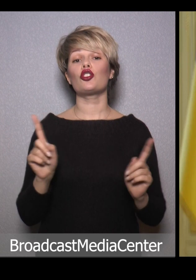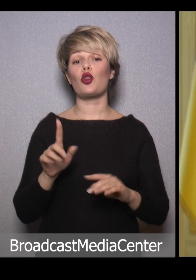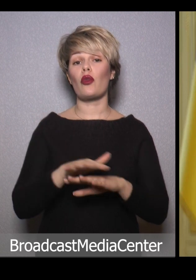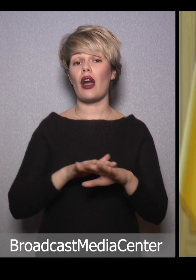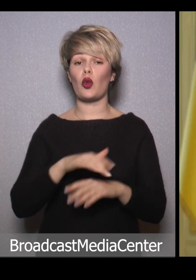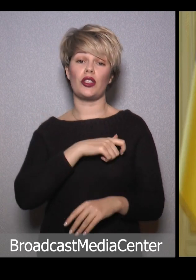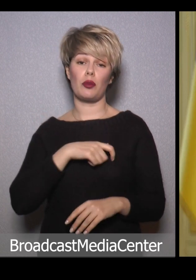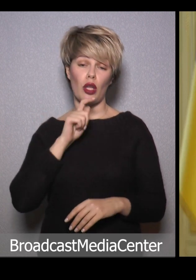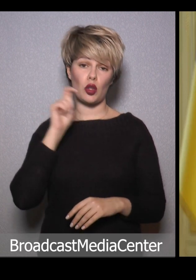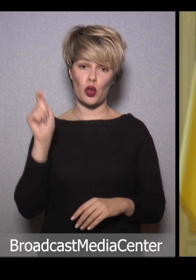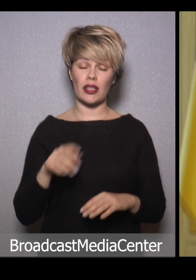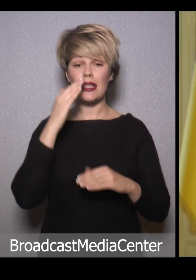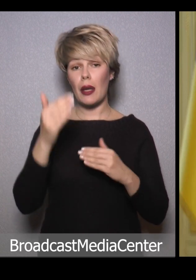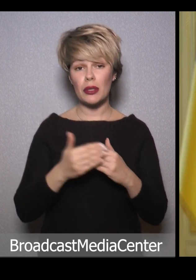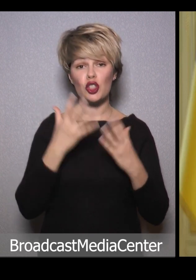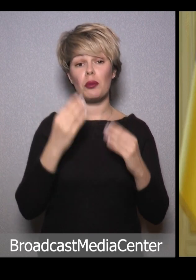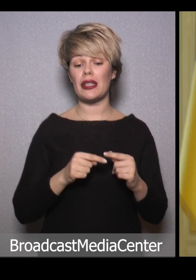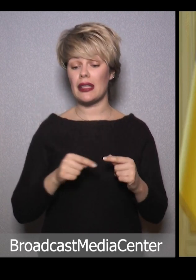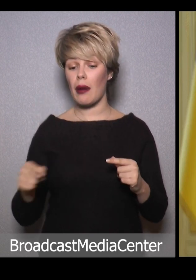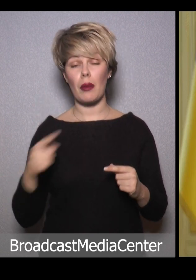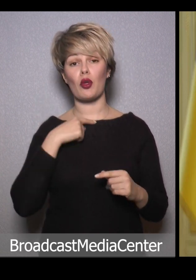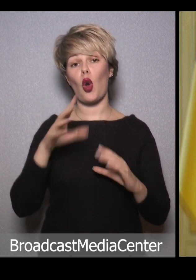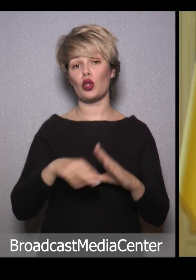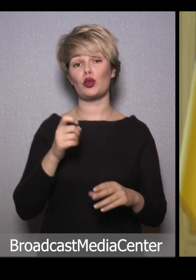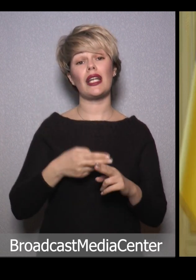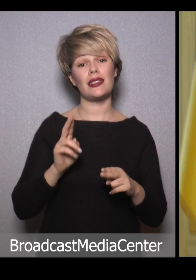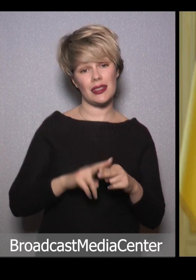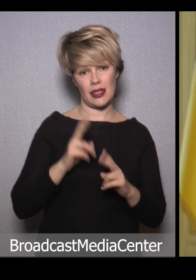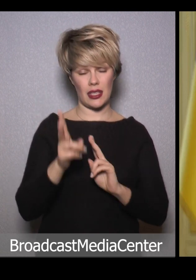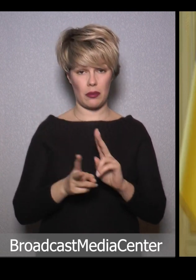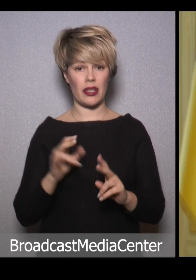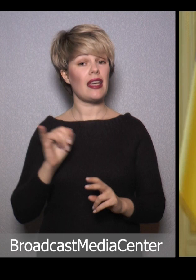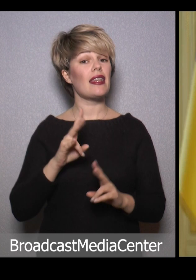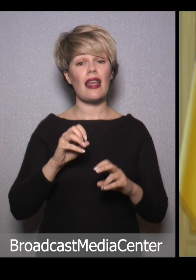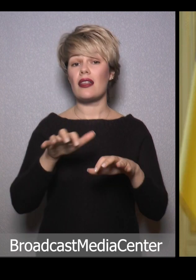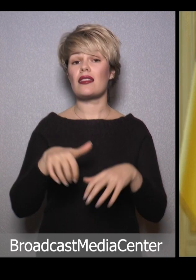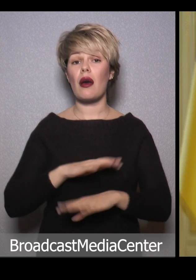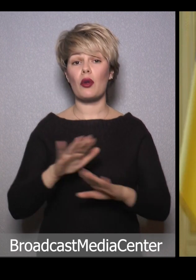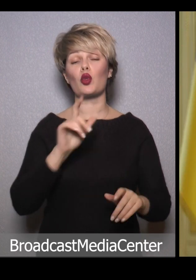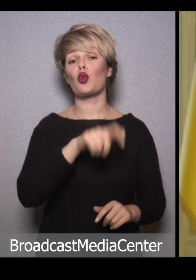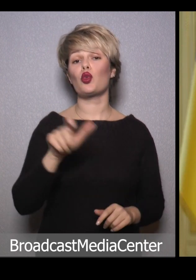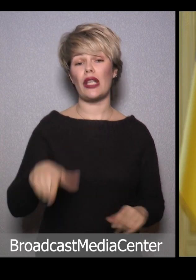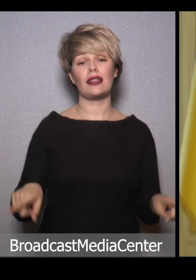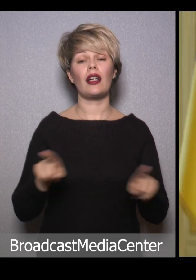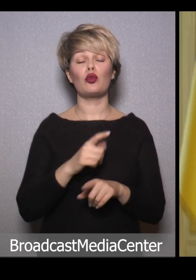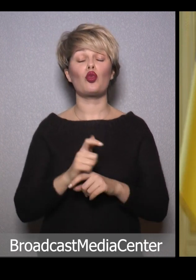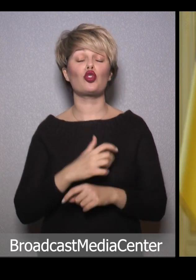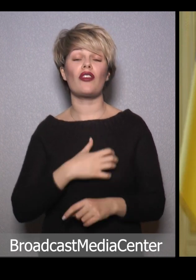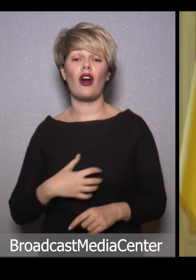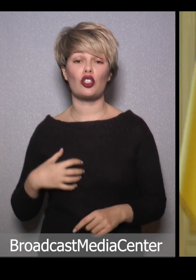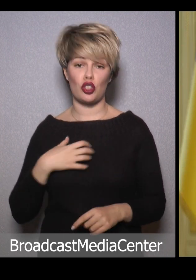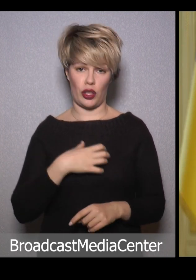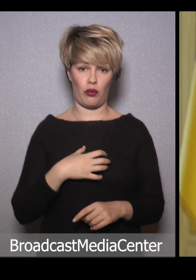що народні депутати України найближчими днями проголосують за ці зміни і не заберуть у людей таку дуже